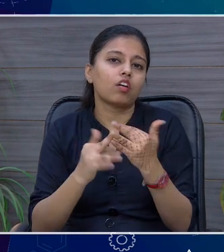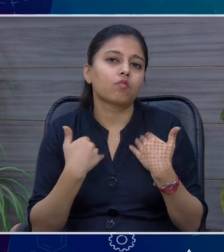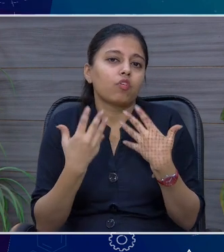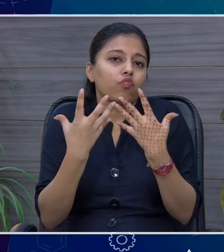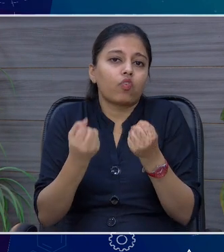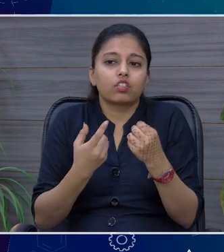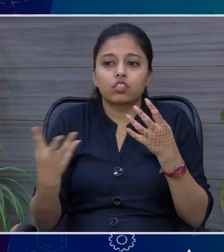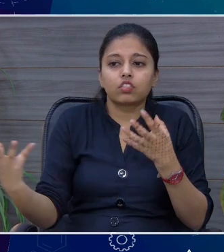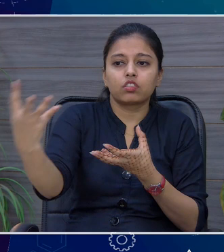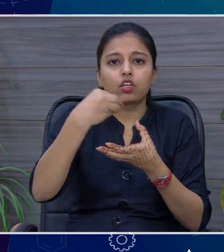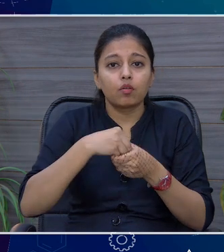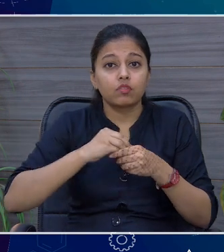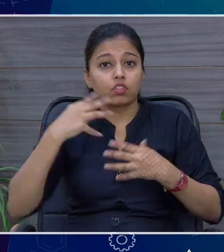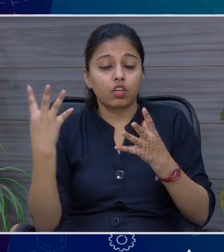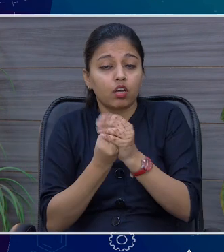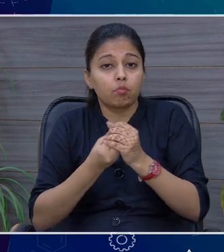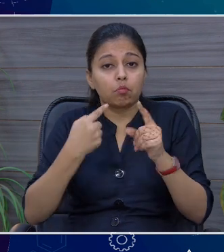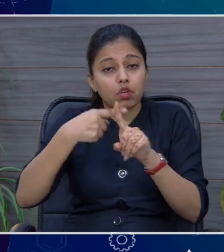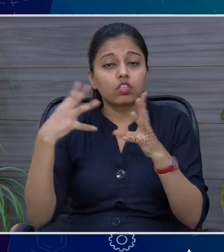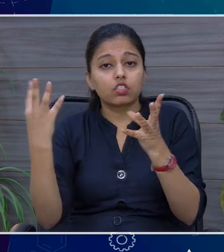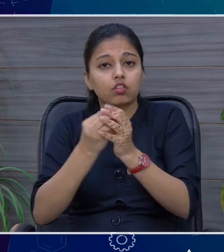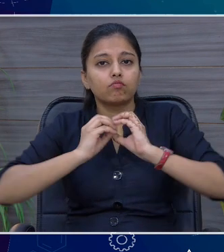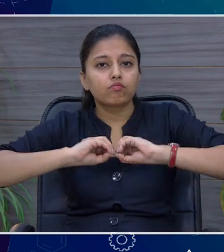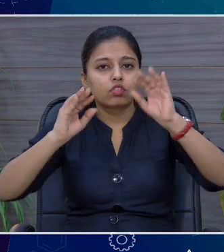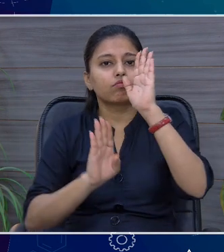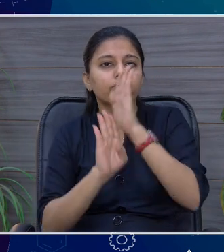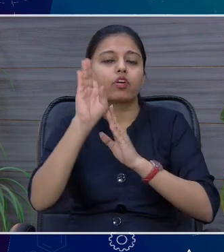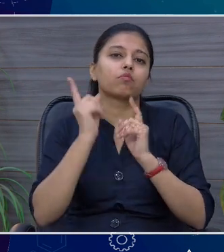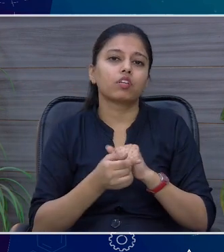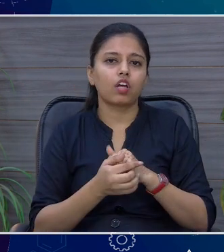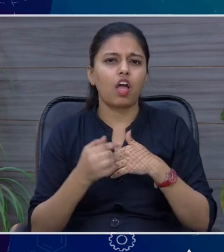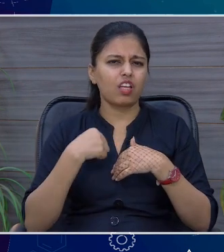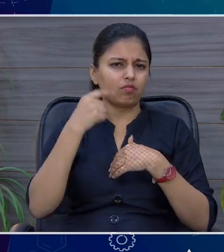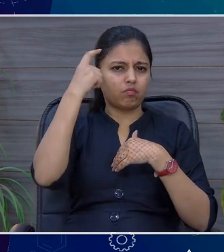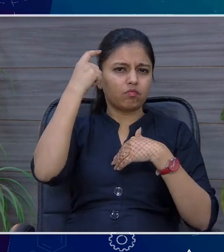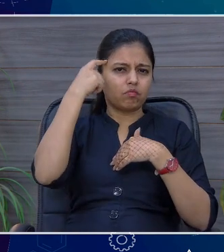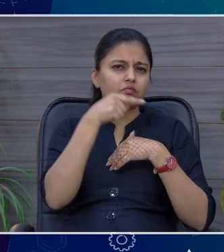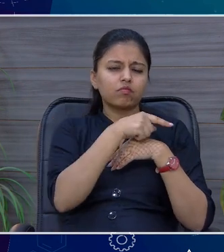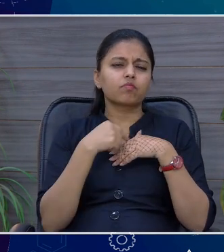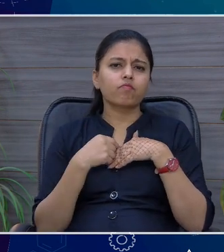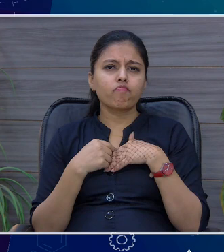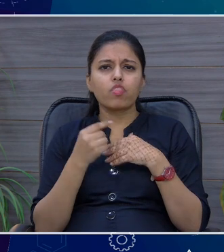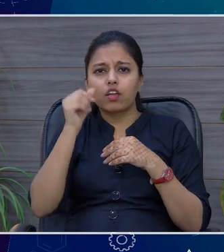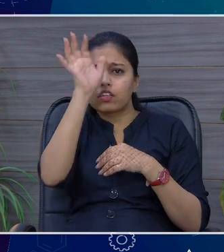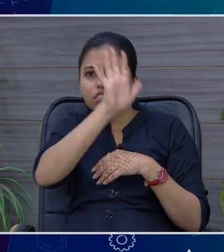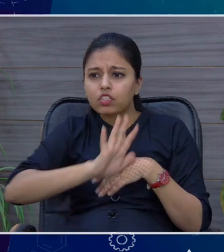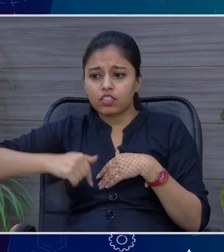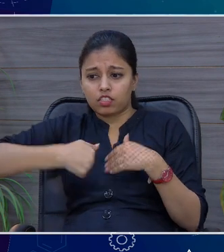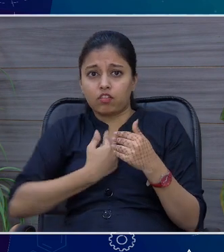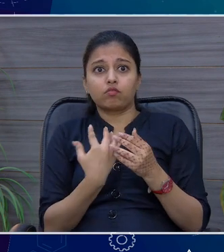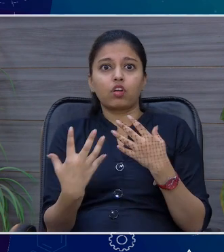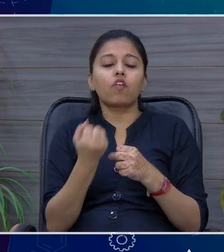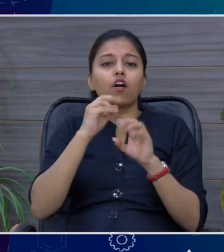कि सब का साथ हो, सब का विकास हो अब हमने उसमें परियास भी जोड़ लिया है मुझे लगता है कि भारत ऐसे ही आत्मिनर पर नहीं बनने वाला